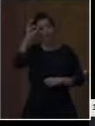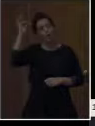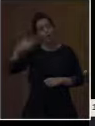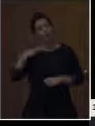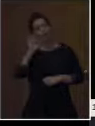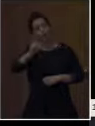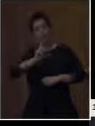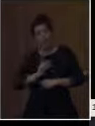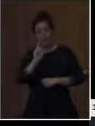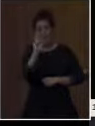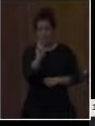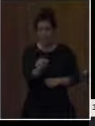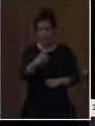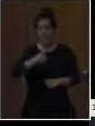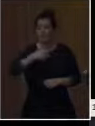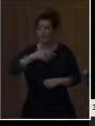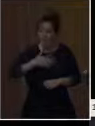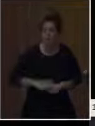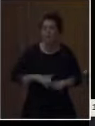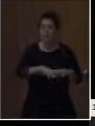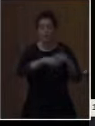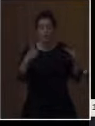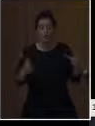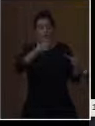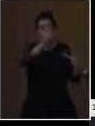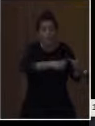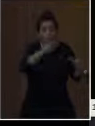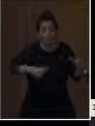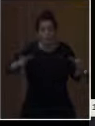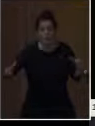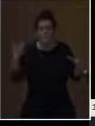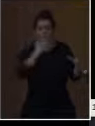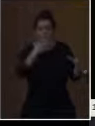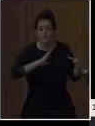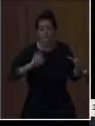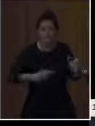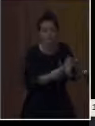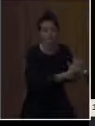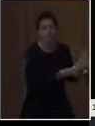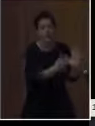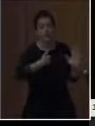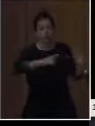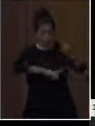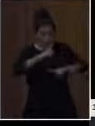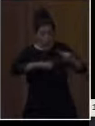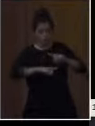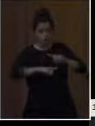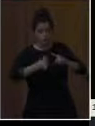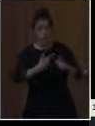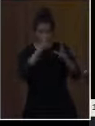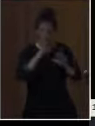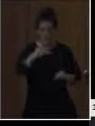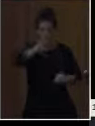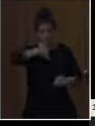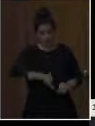στόχο. Θέλουμε ένα σχολείο που ο κάθε μαθητής να μπορεί να αναδείξει τις δυνατότητες που έχει. Θέλουμε ένα σχολείο που θα παρέχει σε